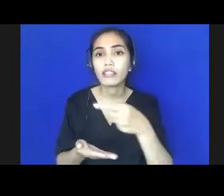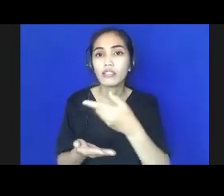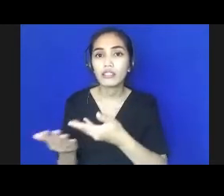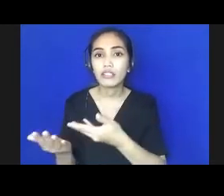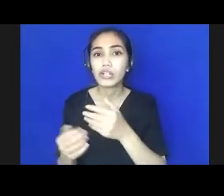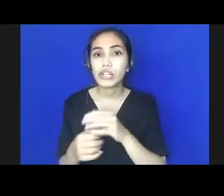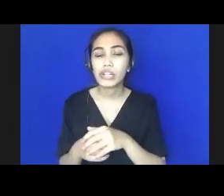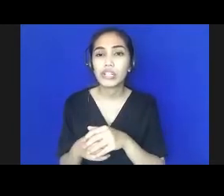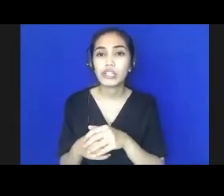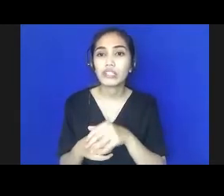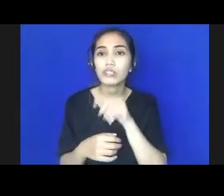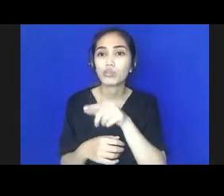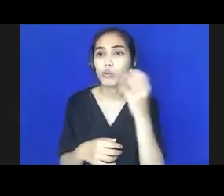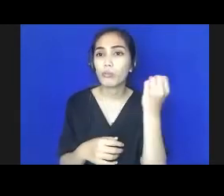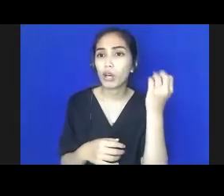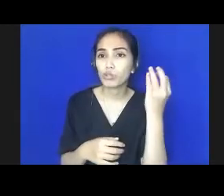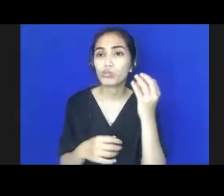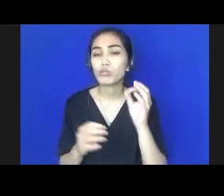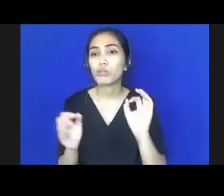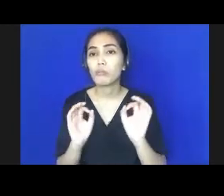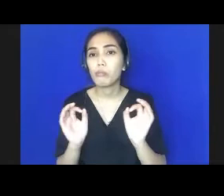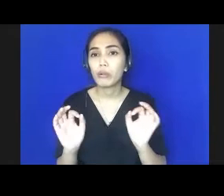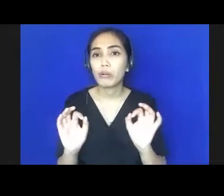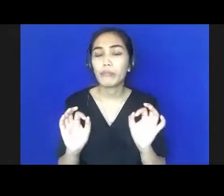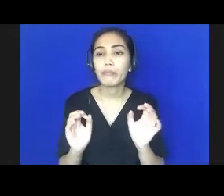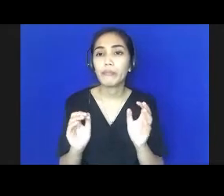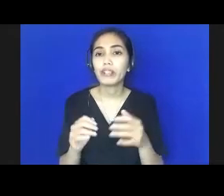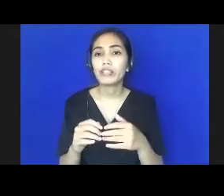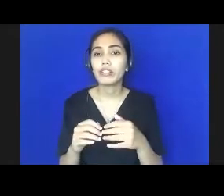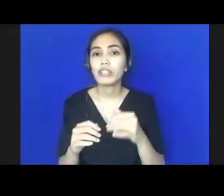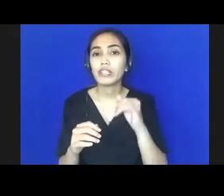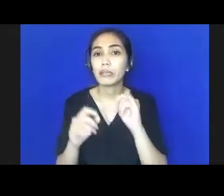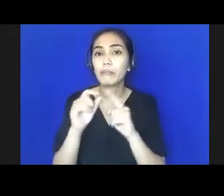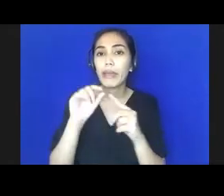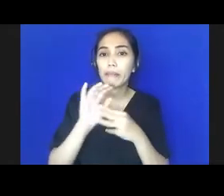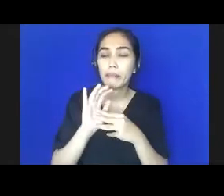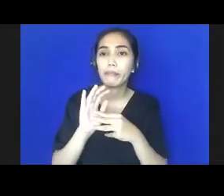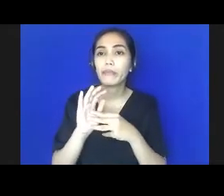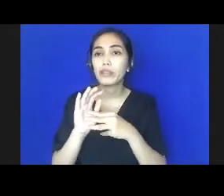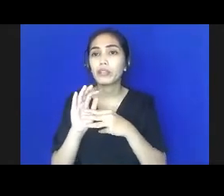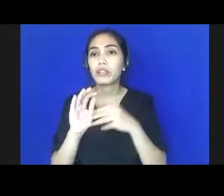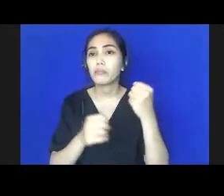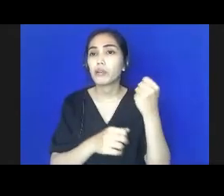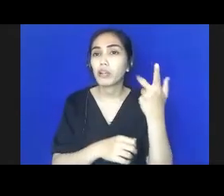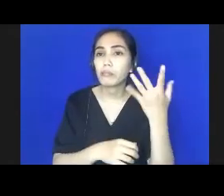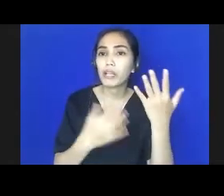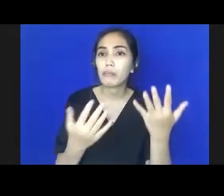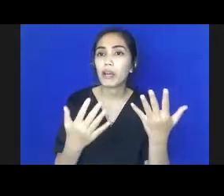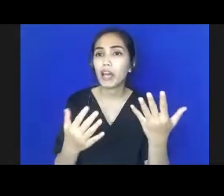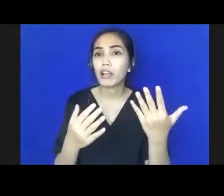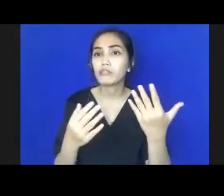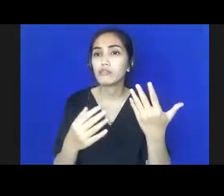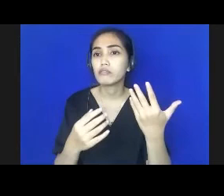dan ini baru pernah ada Indeks Monomansia yang memperhitungkan mutu pendidikan dulu kita hanya